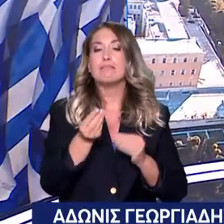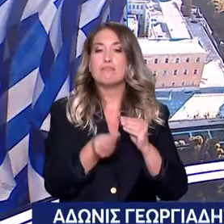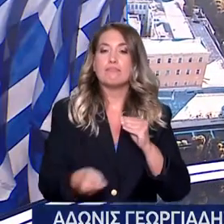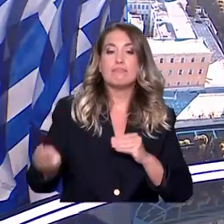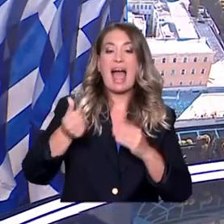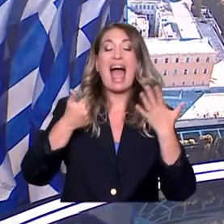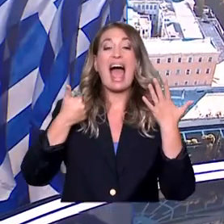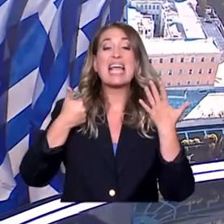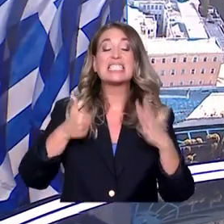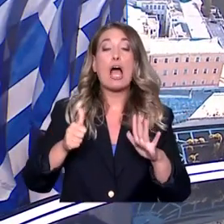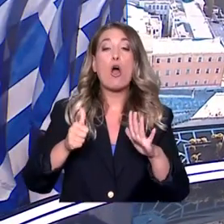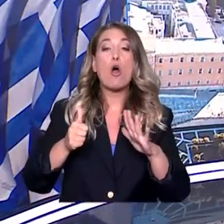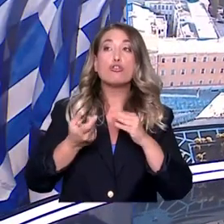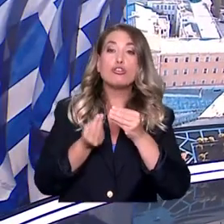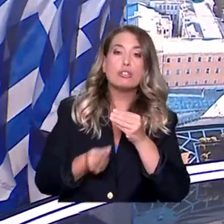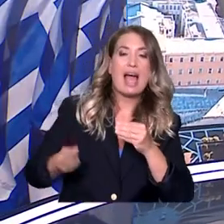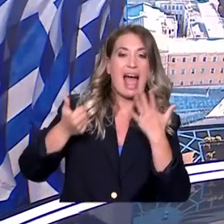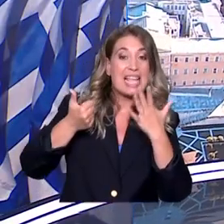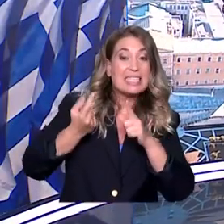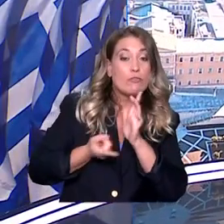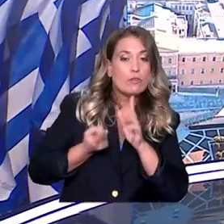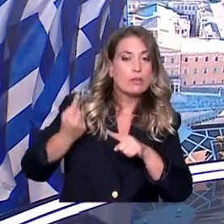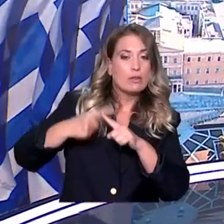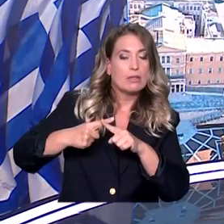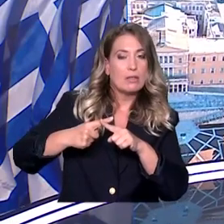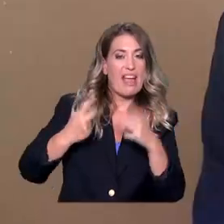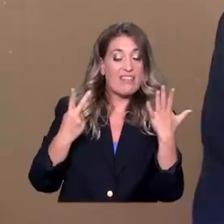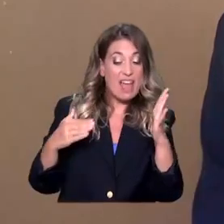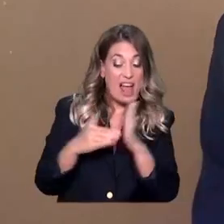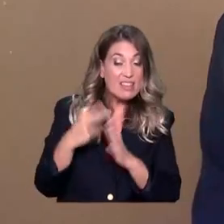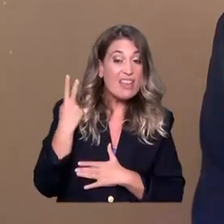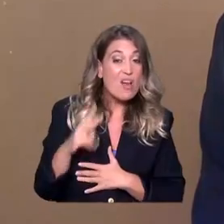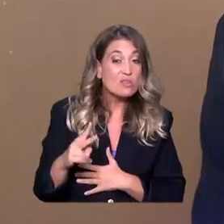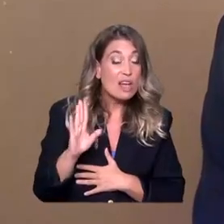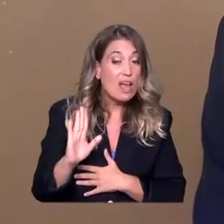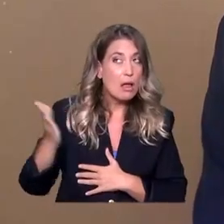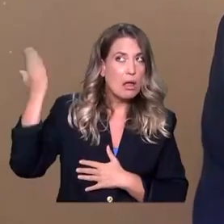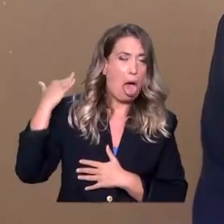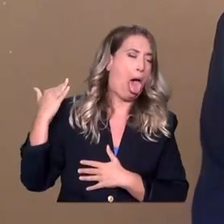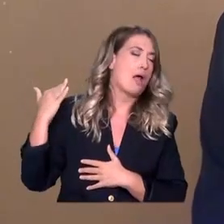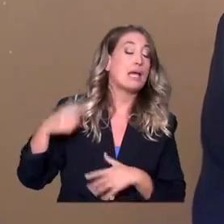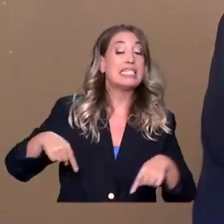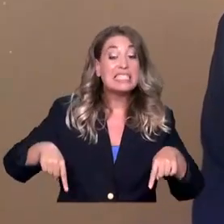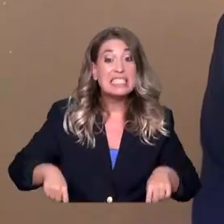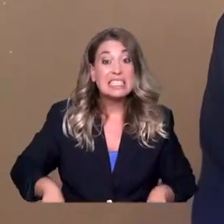Αυτό θα σας είπα μόλις τώρα. Θα να ακούσει καλά ο Έλληνας που ακούει και η Ελληνίδα. Σήμερα με την απόσφα που πήραμε